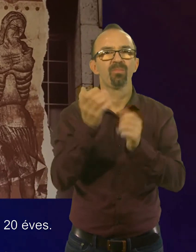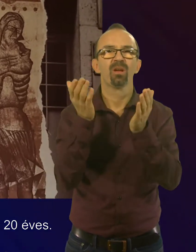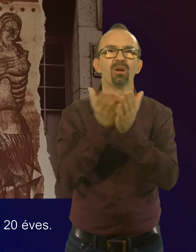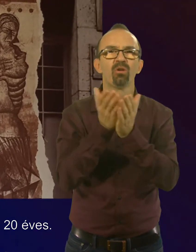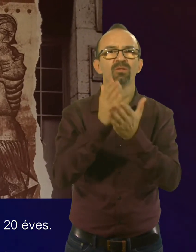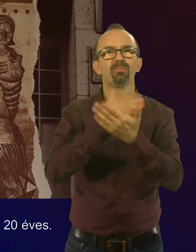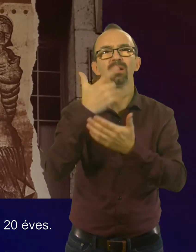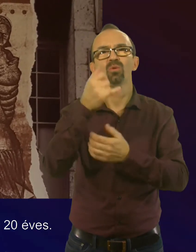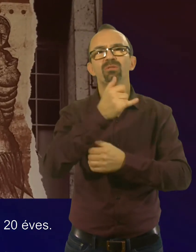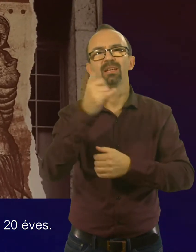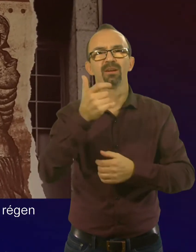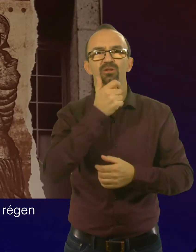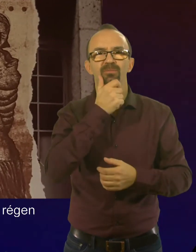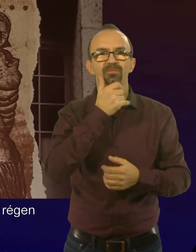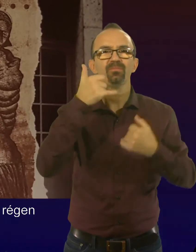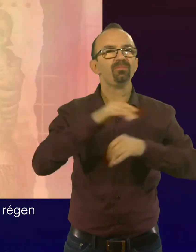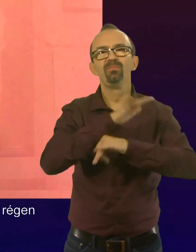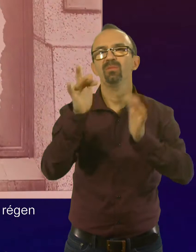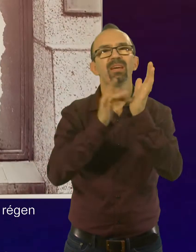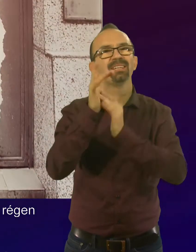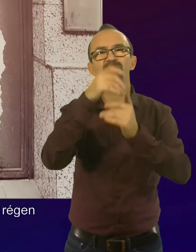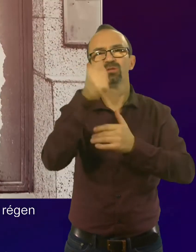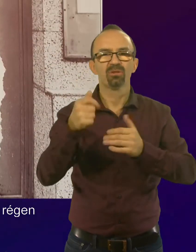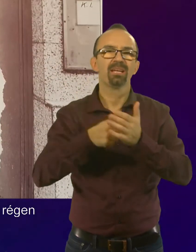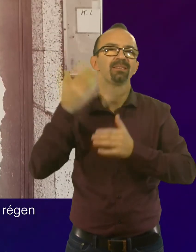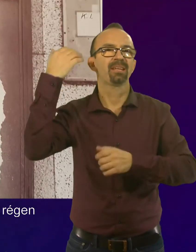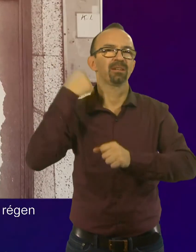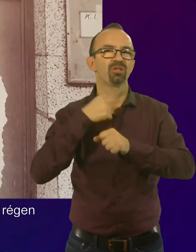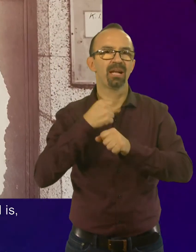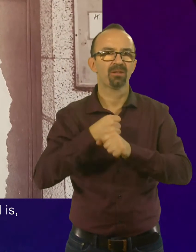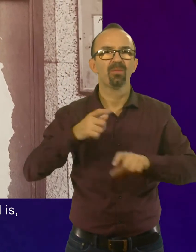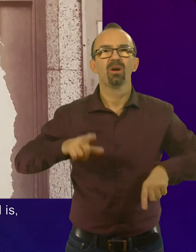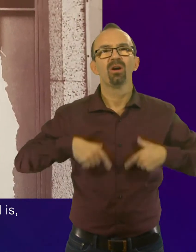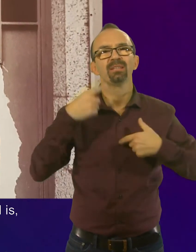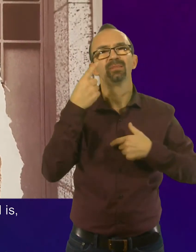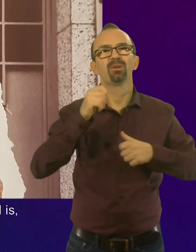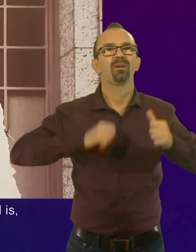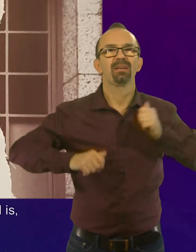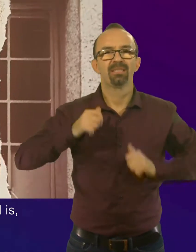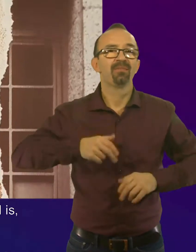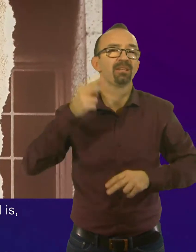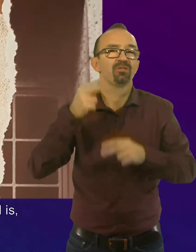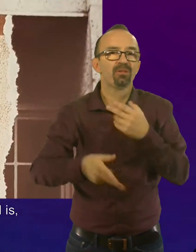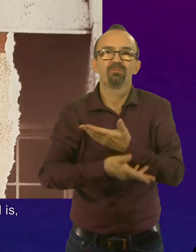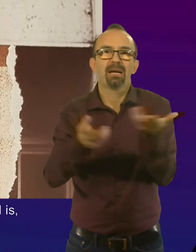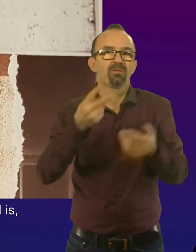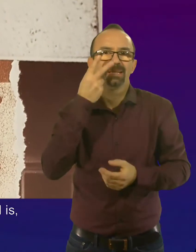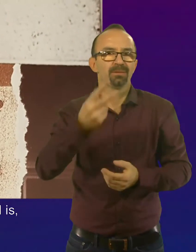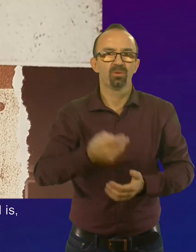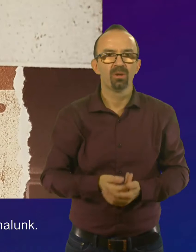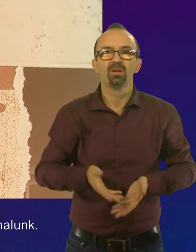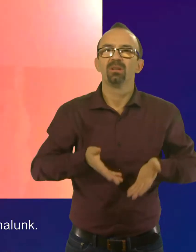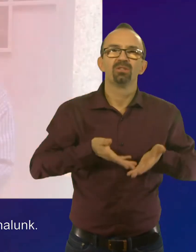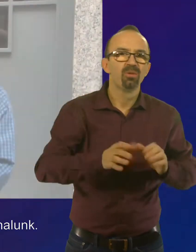könyv is, tehát húsz éves. Most mindenki Krisztust rajzol, én ezt régen csináltam. Az élet maga egy szenvedés végül is, bárhogy nézzük.